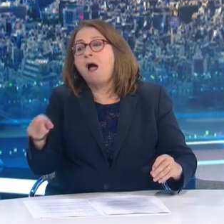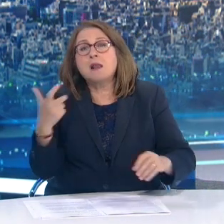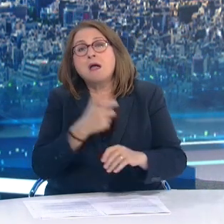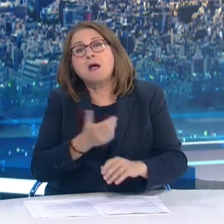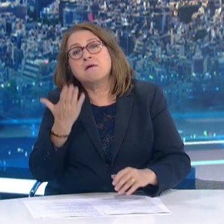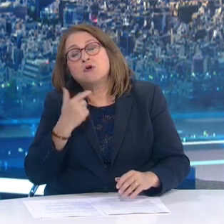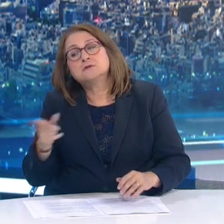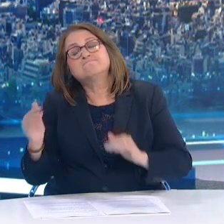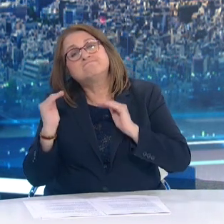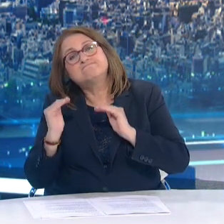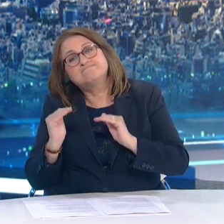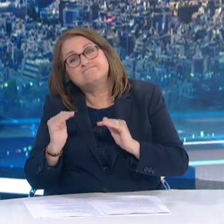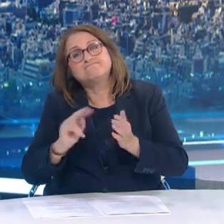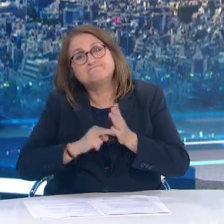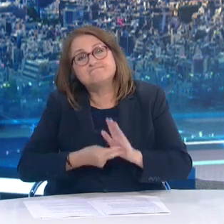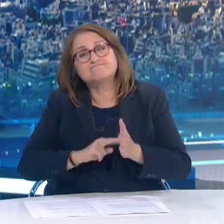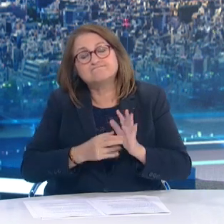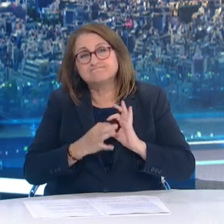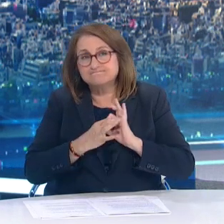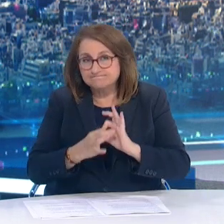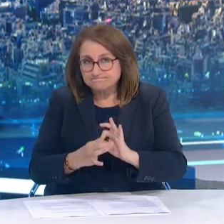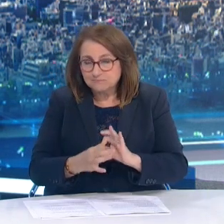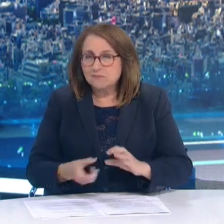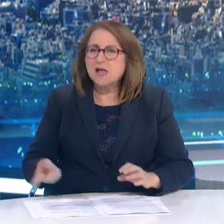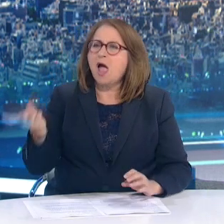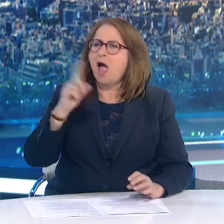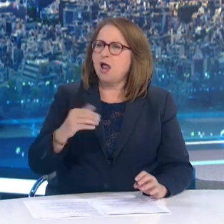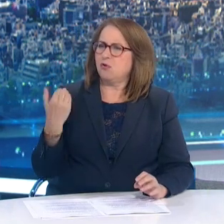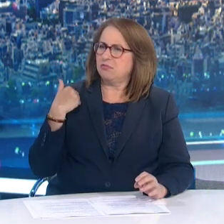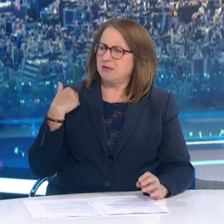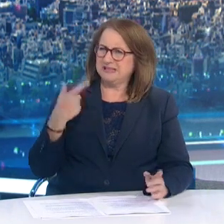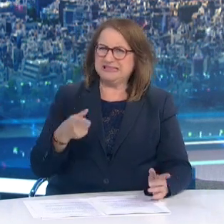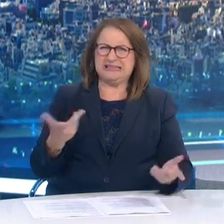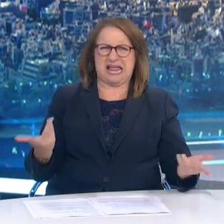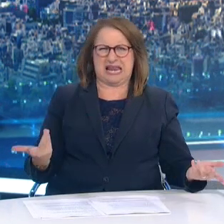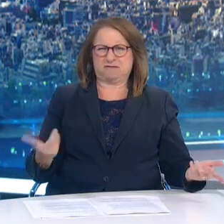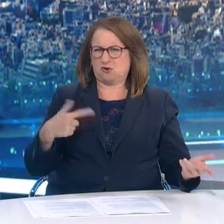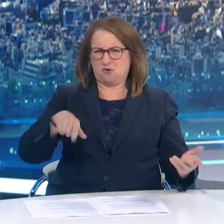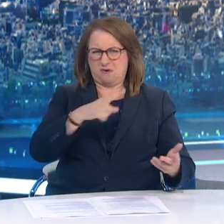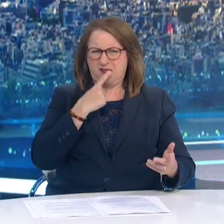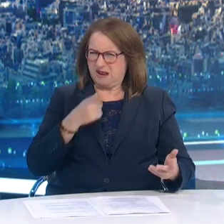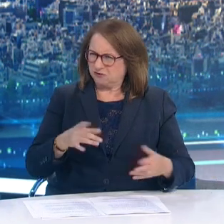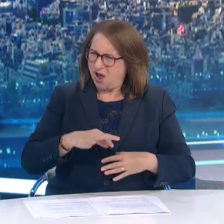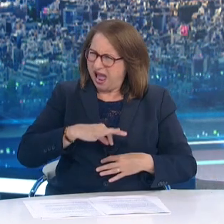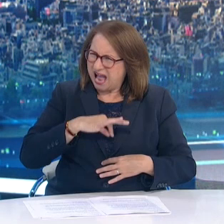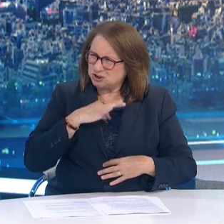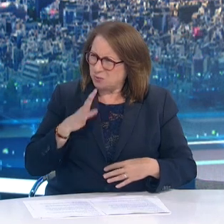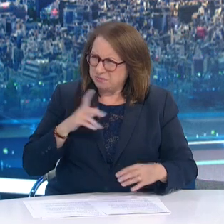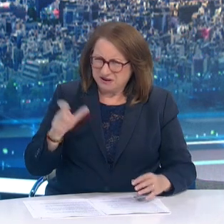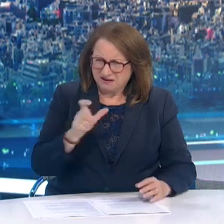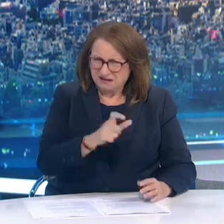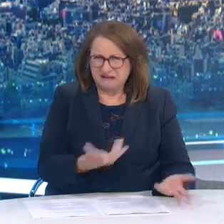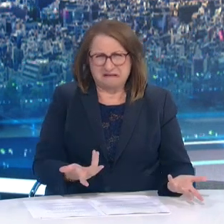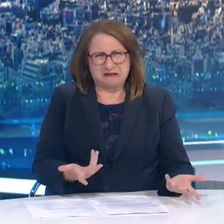οδηγούν σε παραβίαση των προσωπικών δεδομένων και των ατομικών ελευθεριών θίγουν την αρχή της αξιοπρέπειας των πολιτών Η απάντηση είναι σαφέστατη